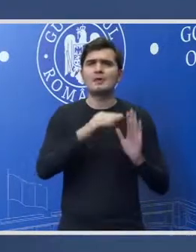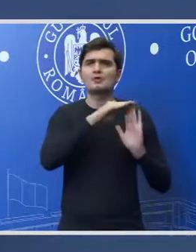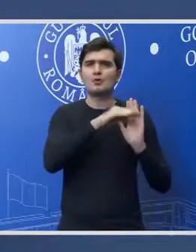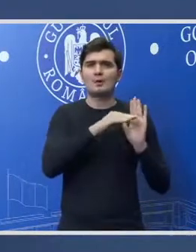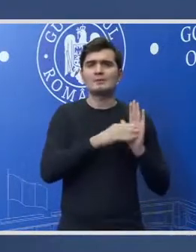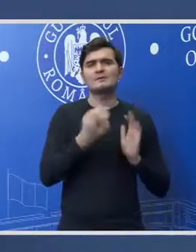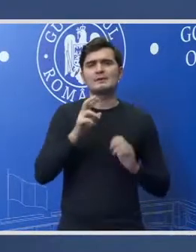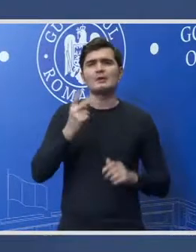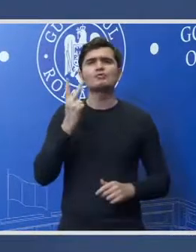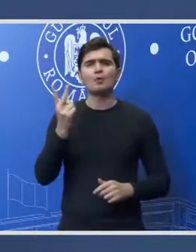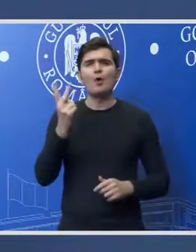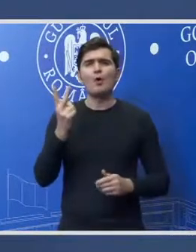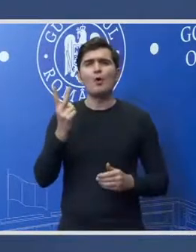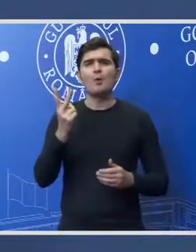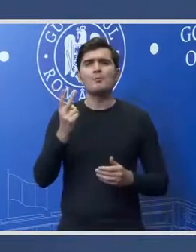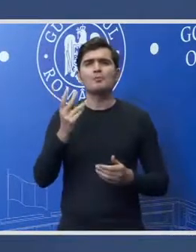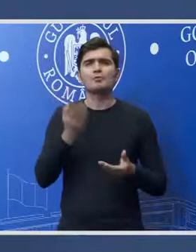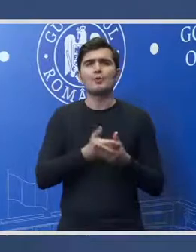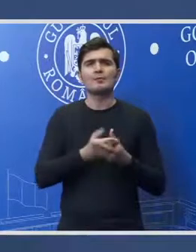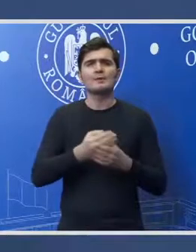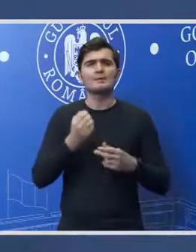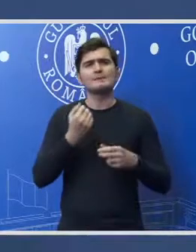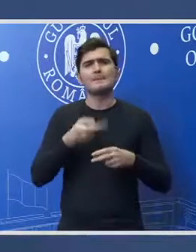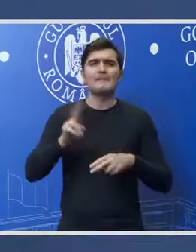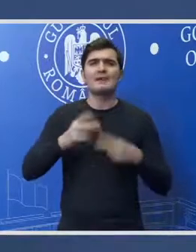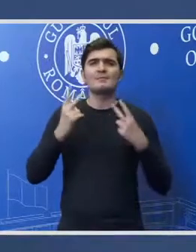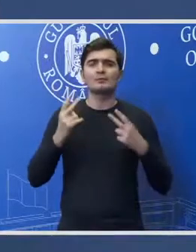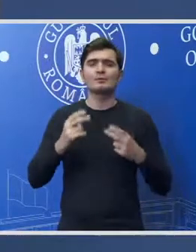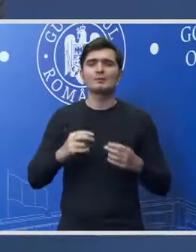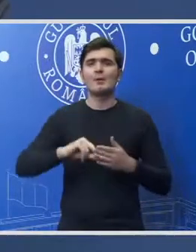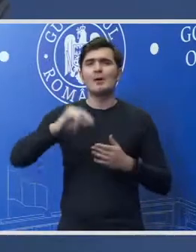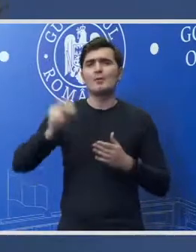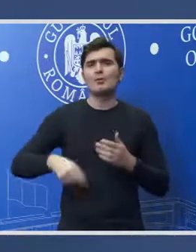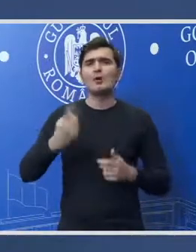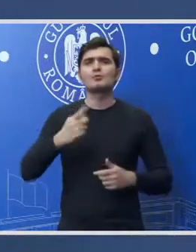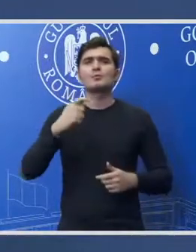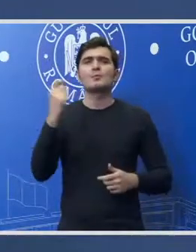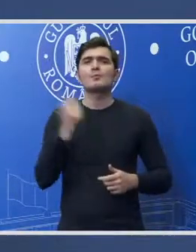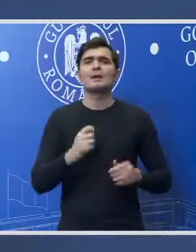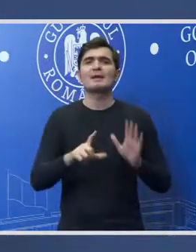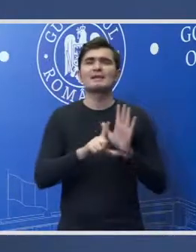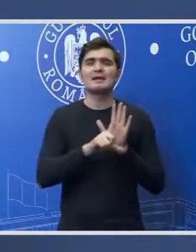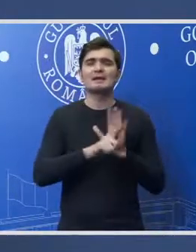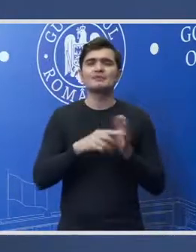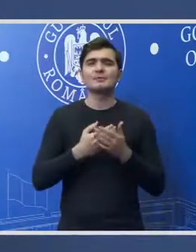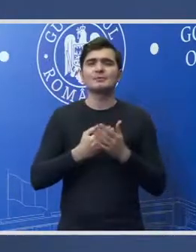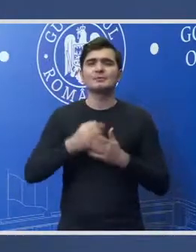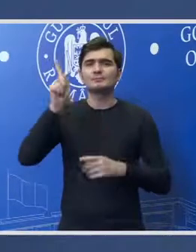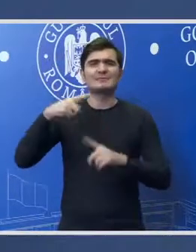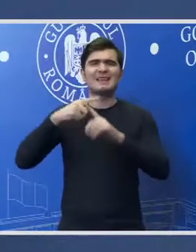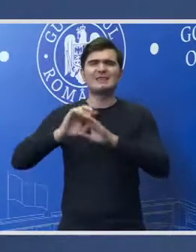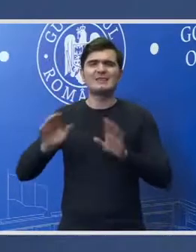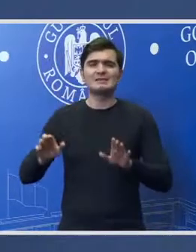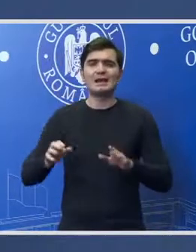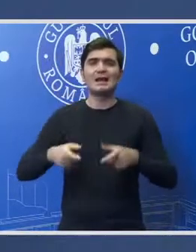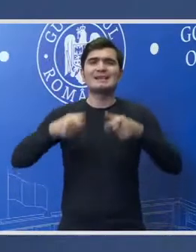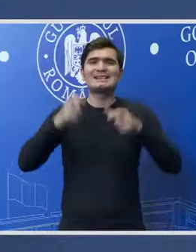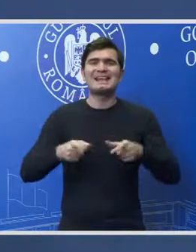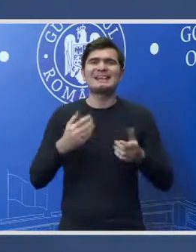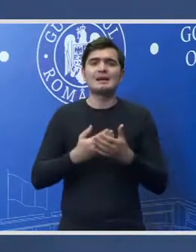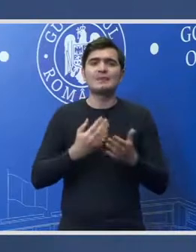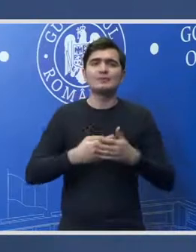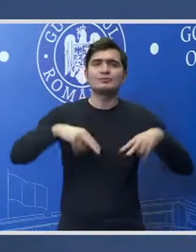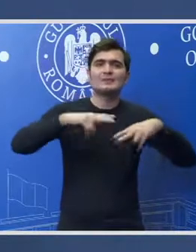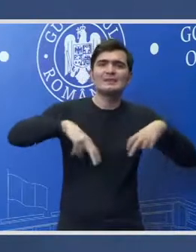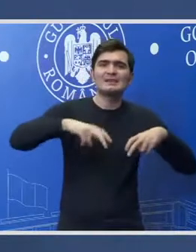mai importante. Primul rând, a fost aprobat un proiect de rege privind desfințarea secției pentru investigarea infracțiunilor din